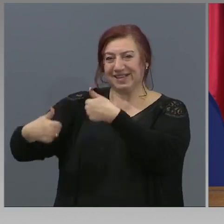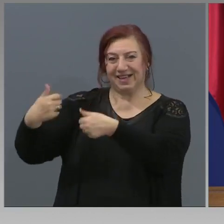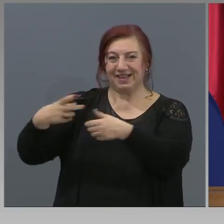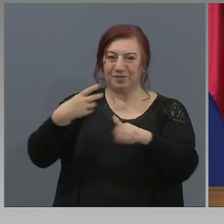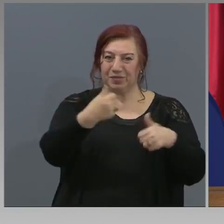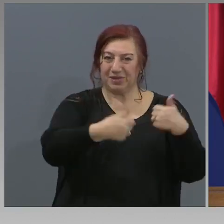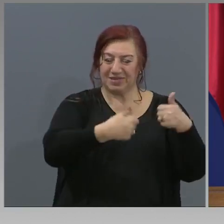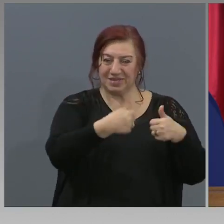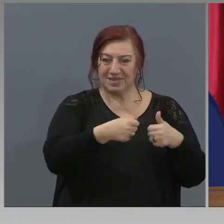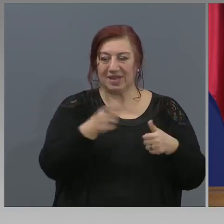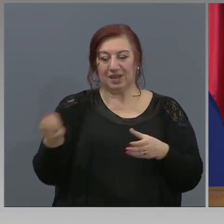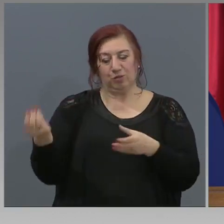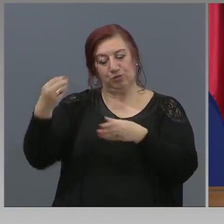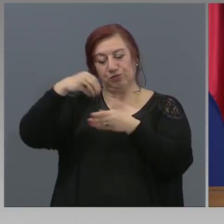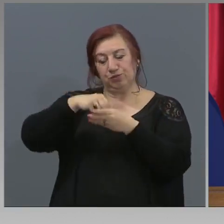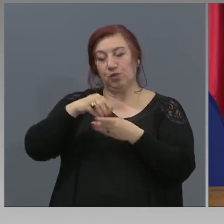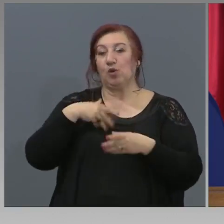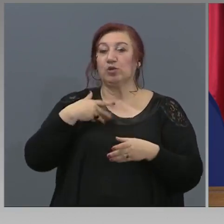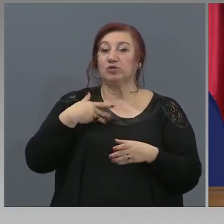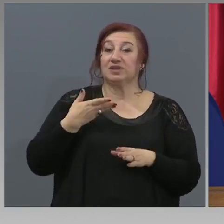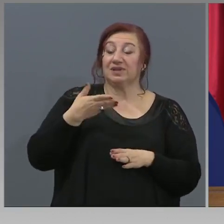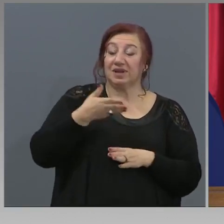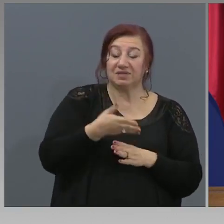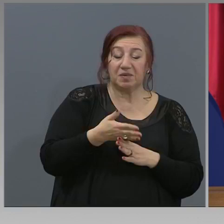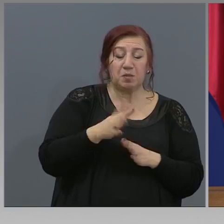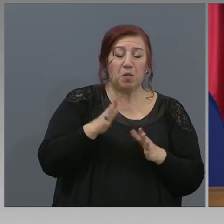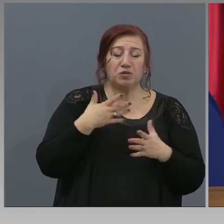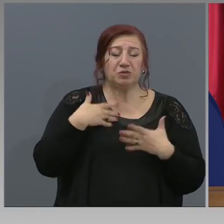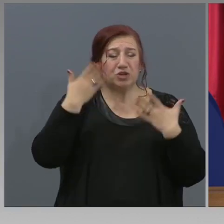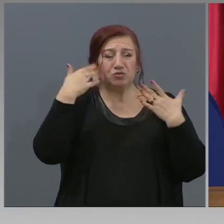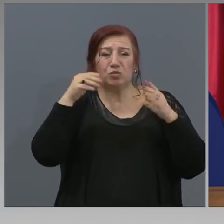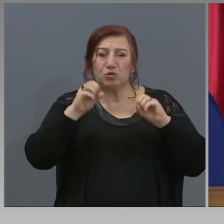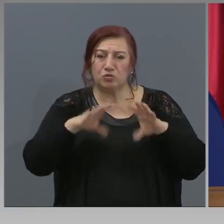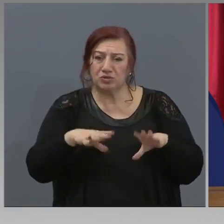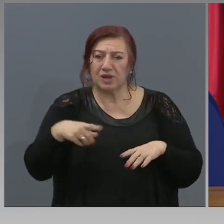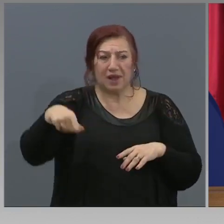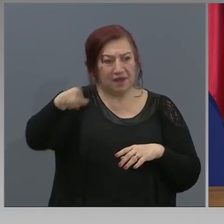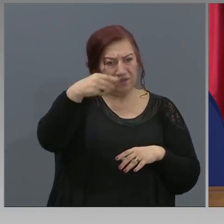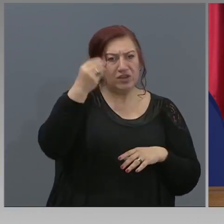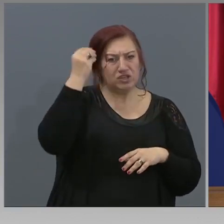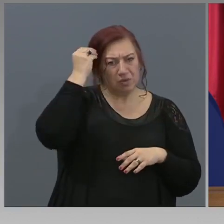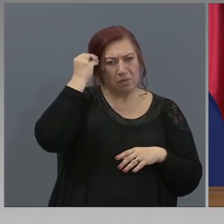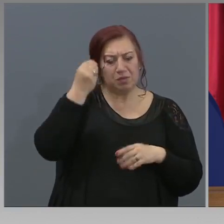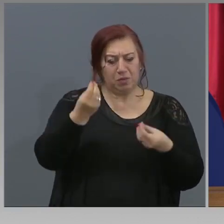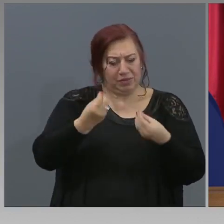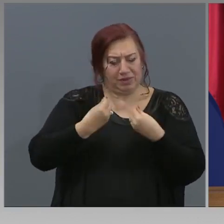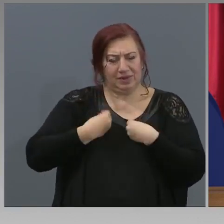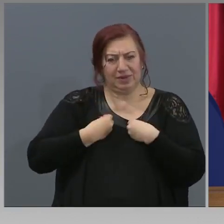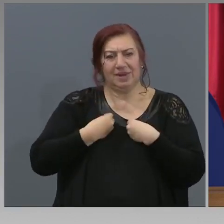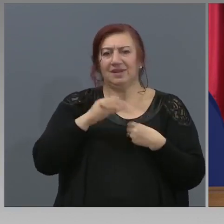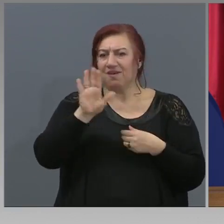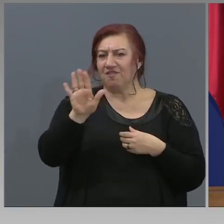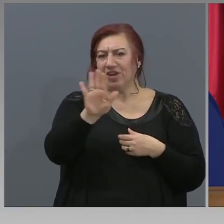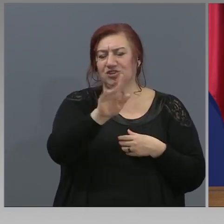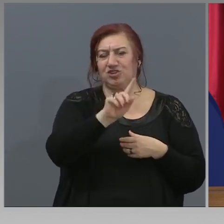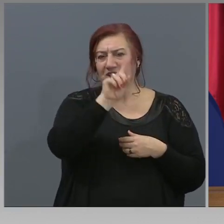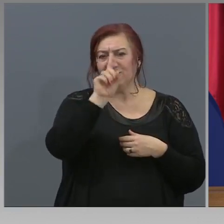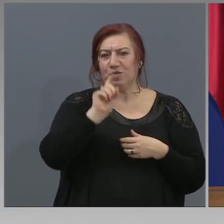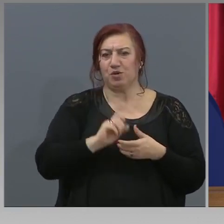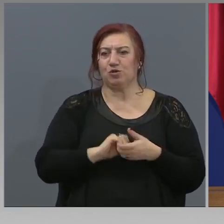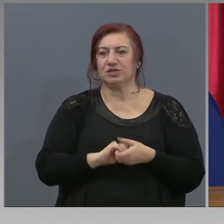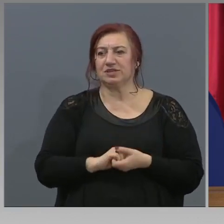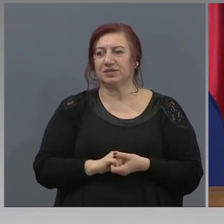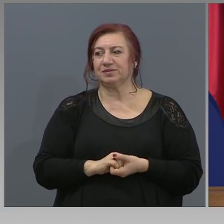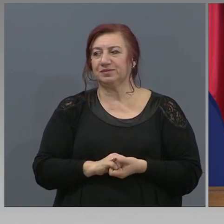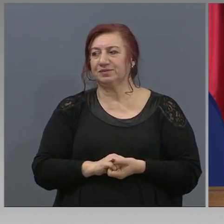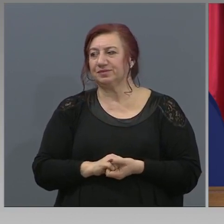кандидатстването. Може би нещо съм пропуснал, но ви ще ми припомните с вашите въпроси, ще ми ориентират